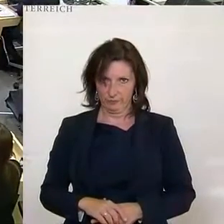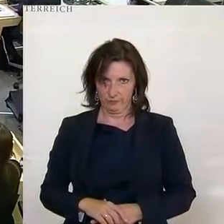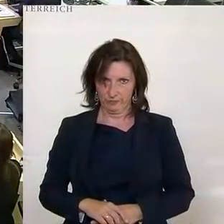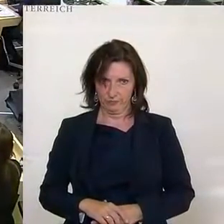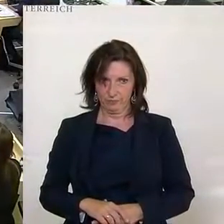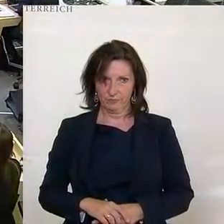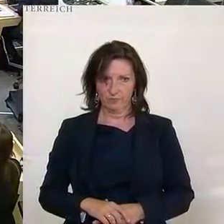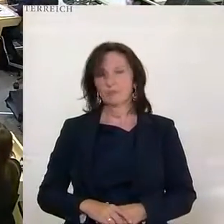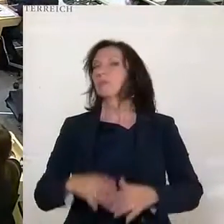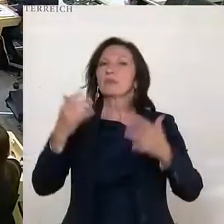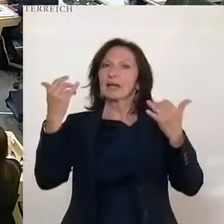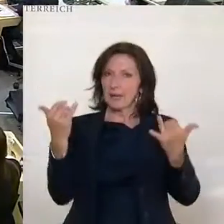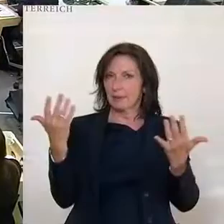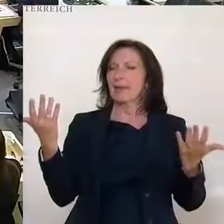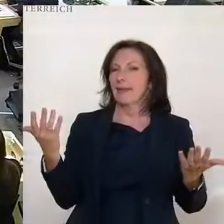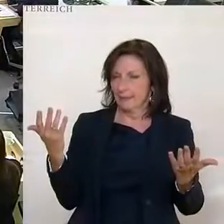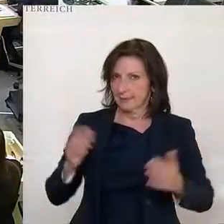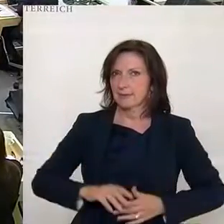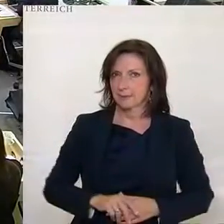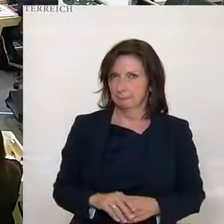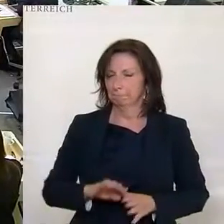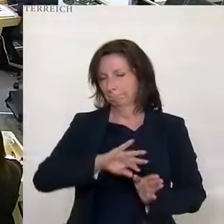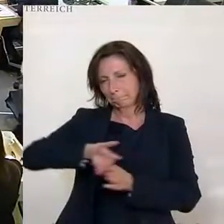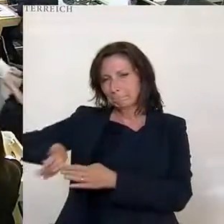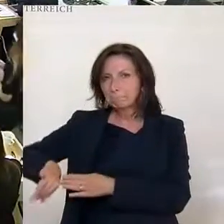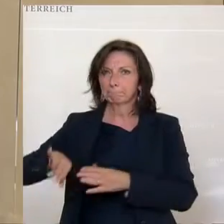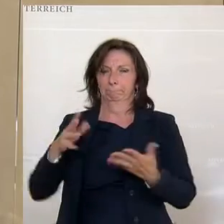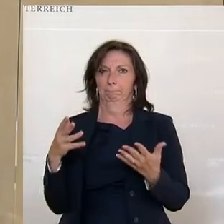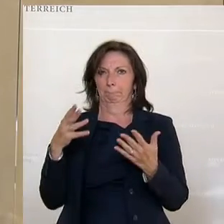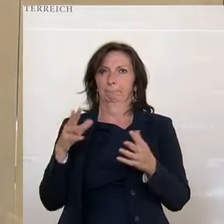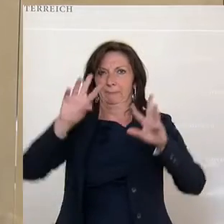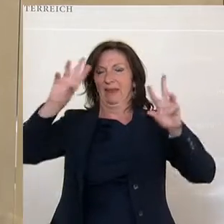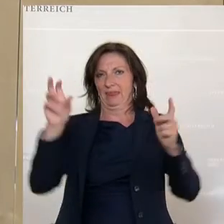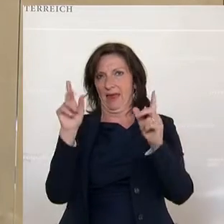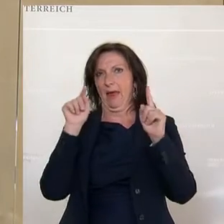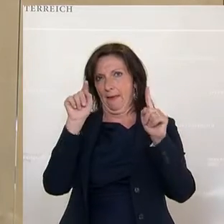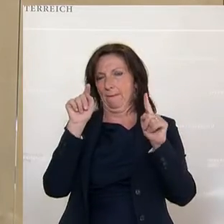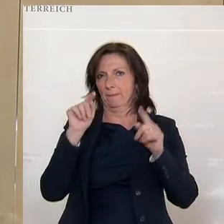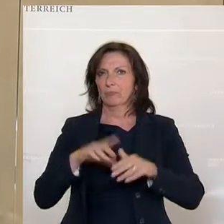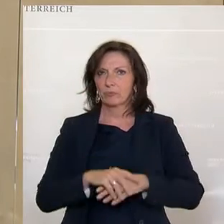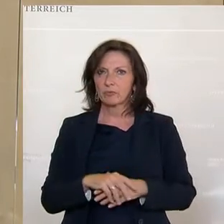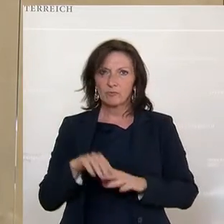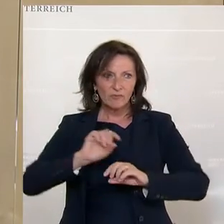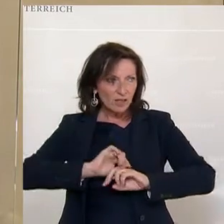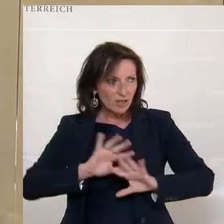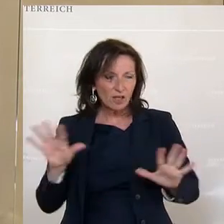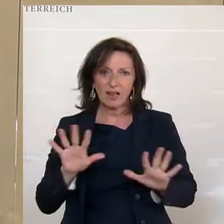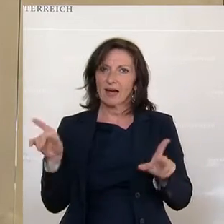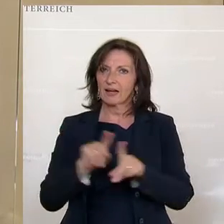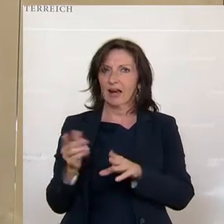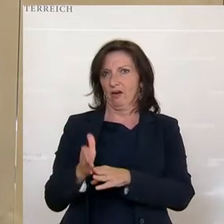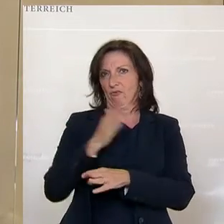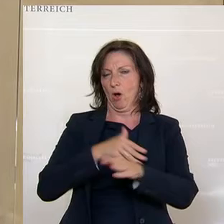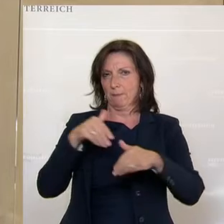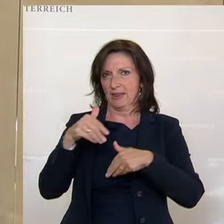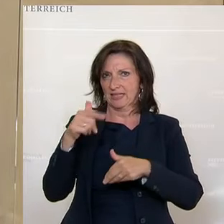Aber jetzt zum eigentlichen Thema. Ich möchte mich ausdrücklich, so wie es auch erst der Minister gemacht hat, möchte ich